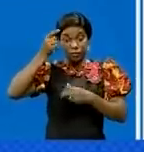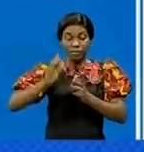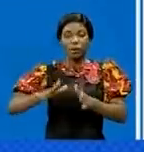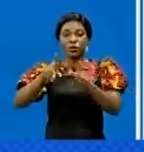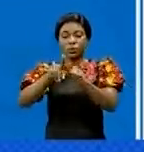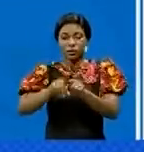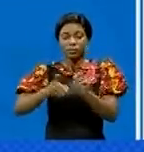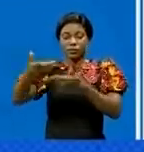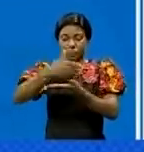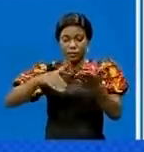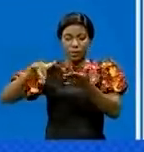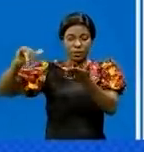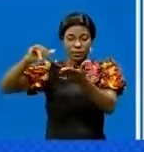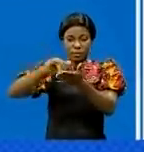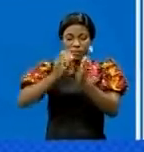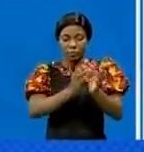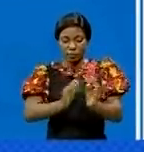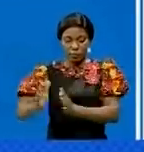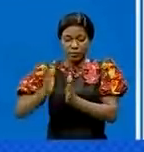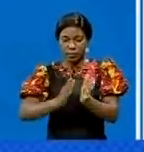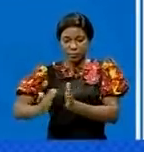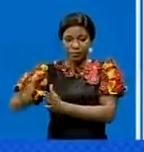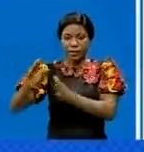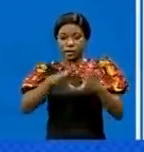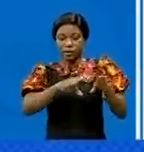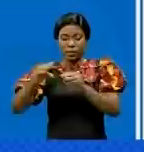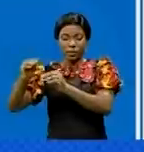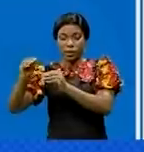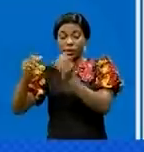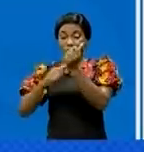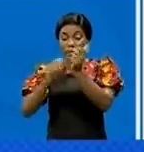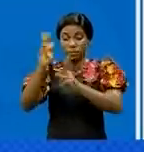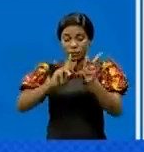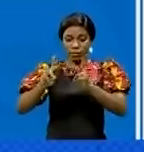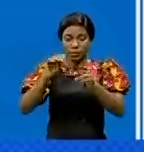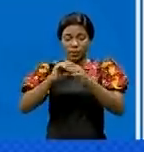du retour progressif et organisé des déplacés dans la ville de Goma.